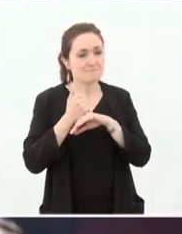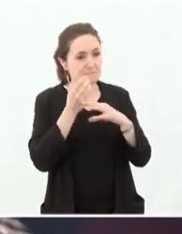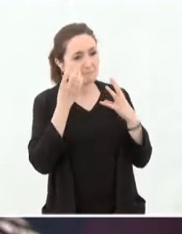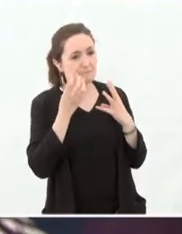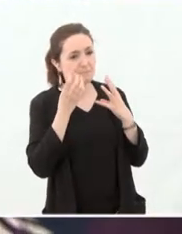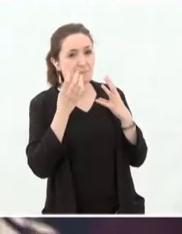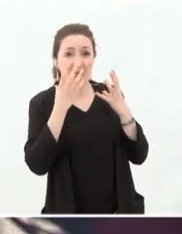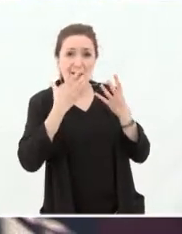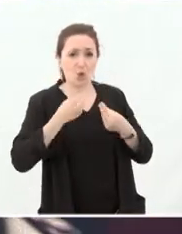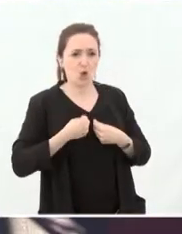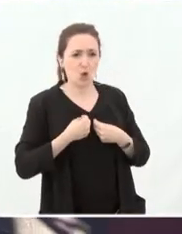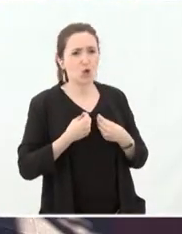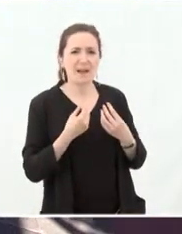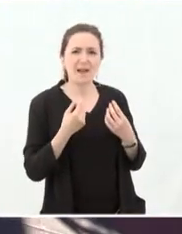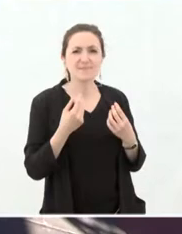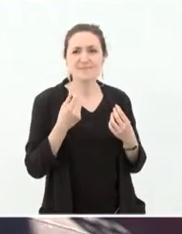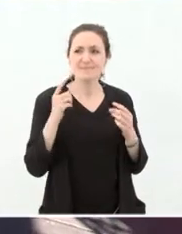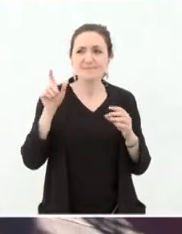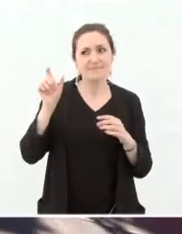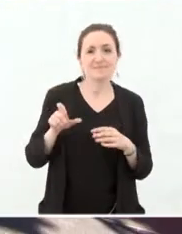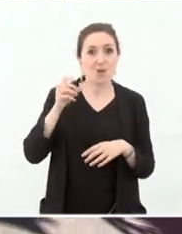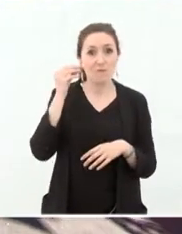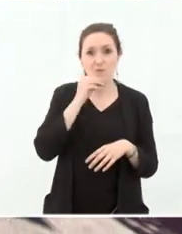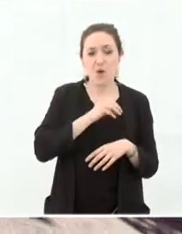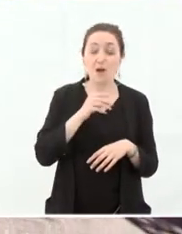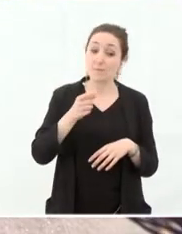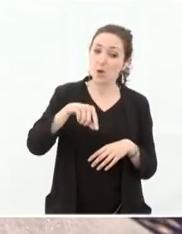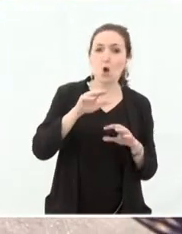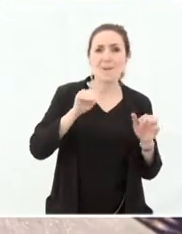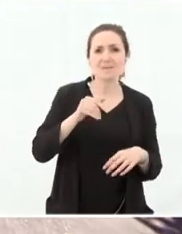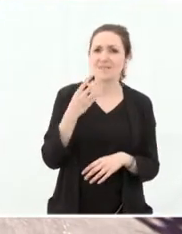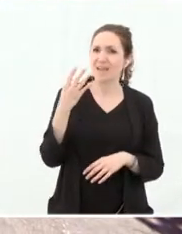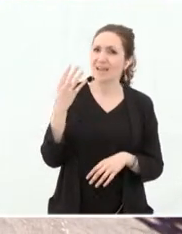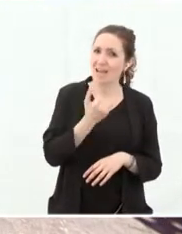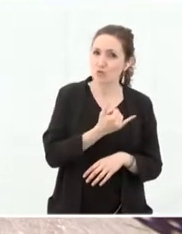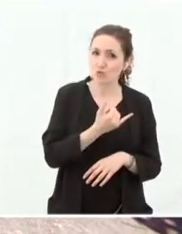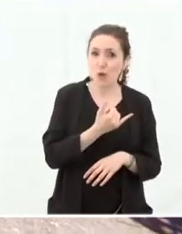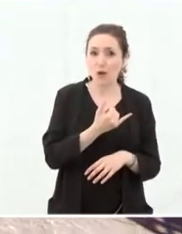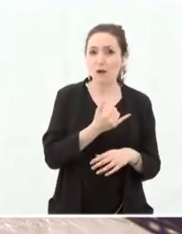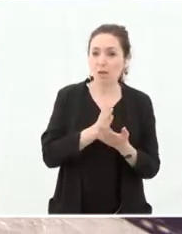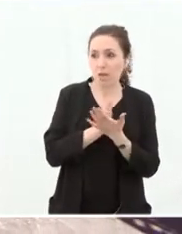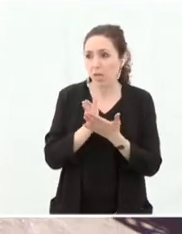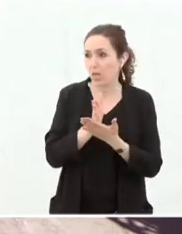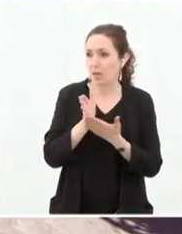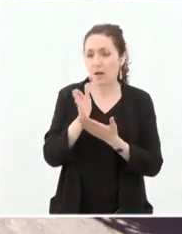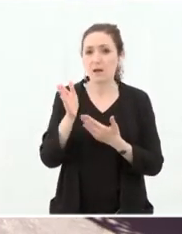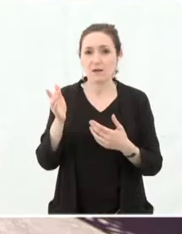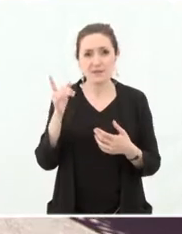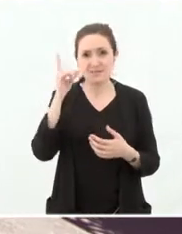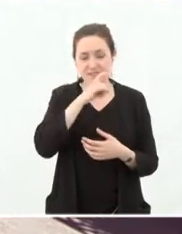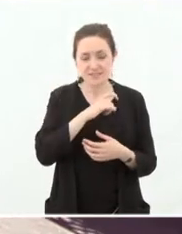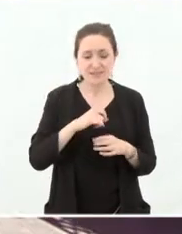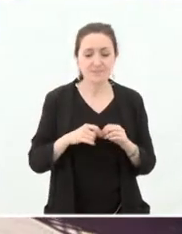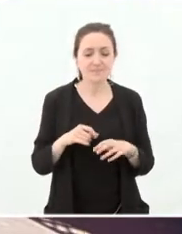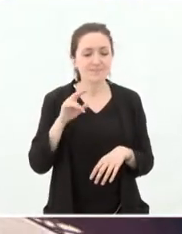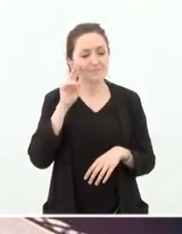avec une certaine froideur. Eux, fait quand même 4 jours qu'ils ont été, en Somalie ça reste très difficile. Elle les reçoit avec une certaine